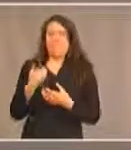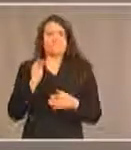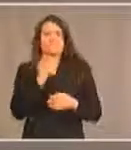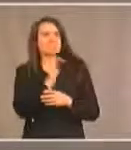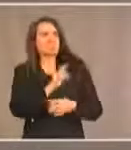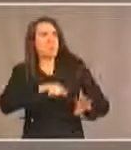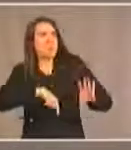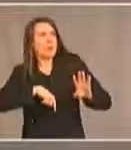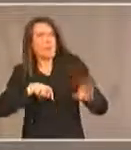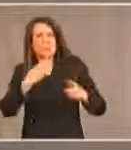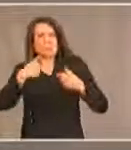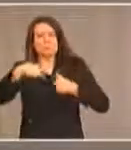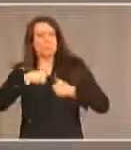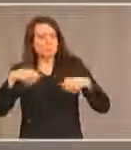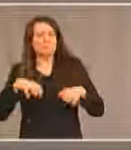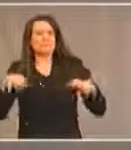laborieux